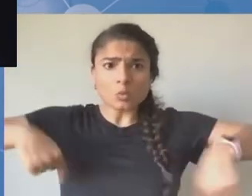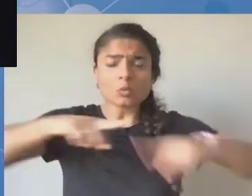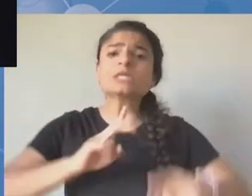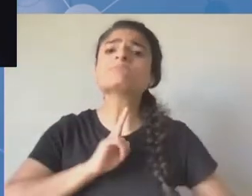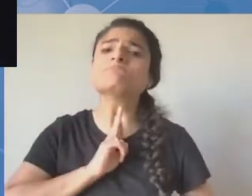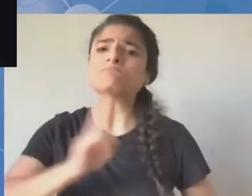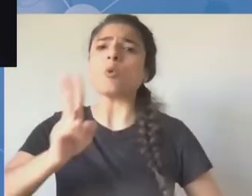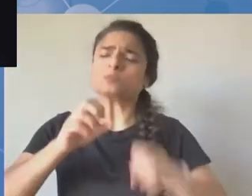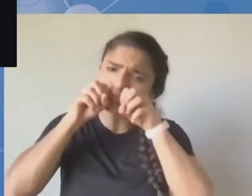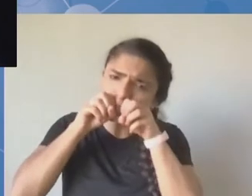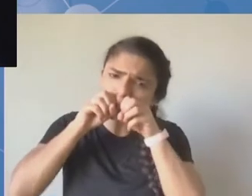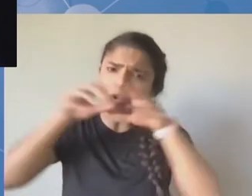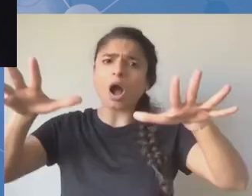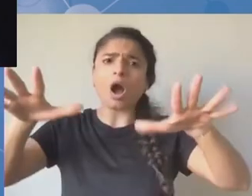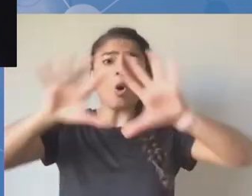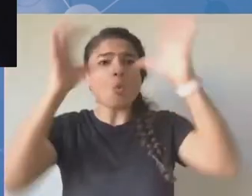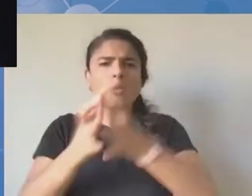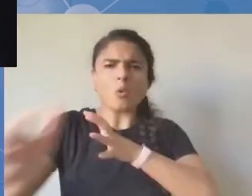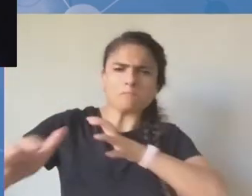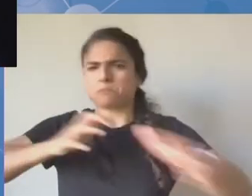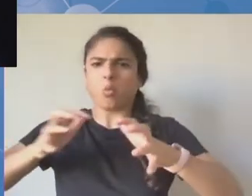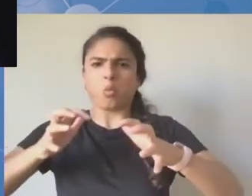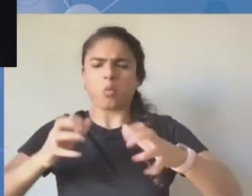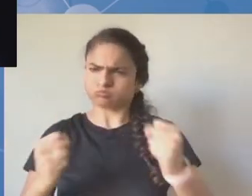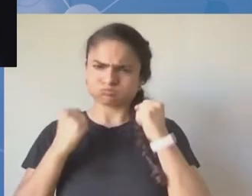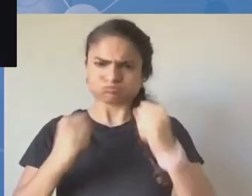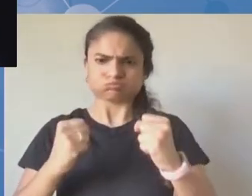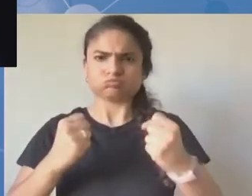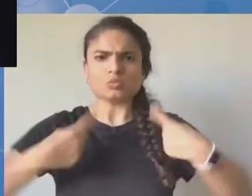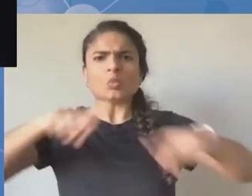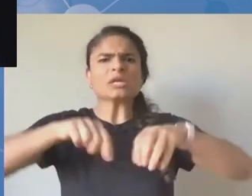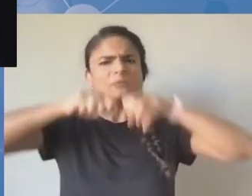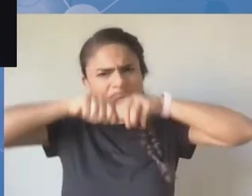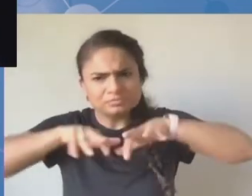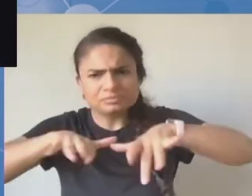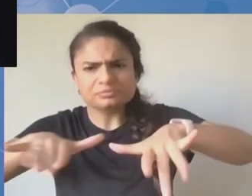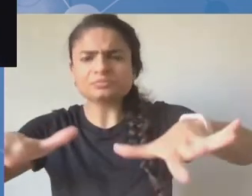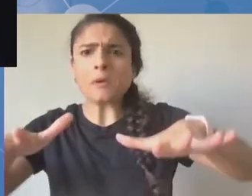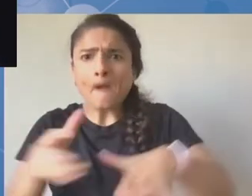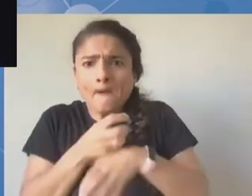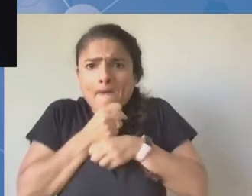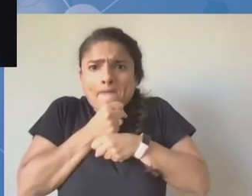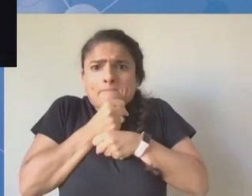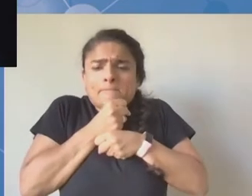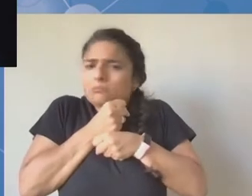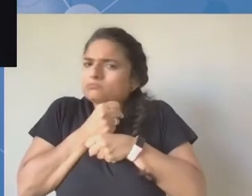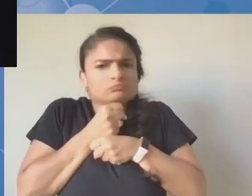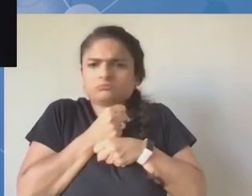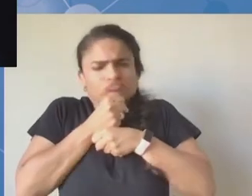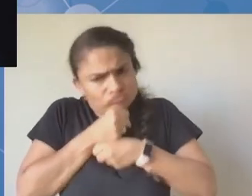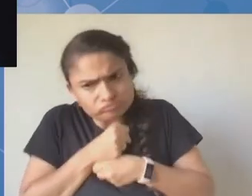świadkiem tego, że internet ma wielką moc. Ja można powiedzieć